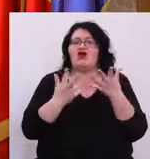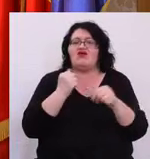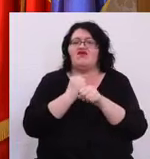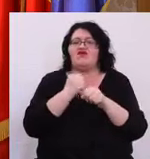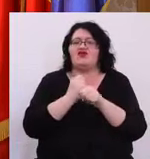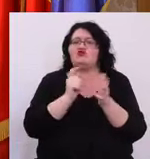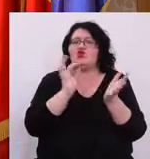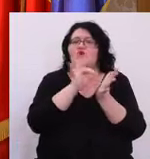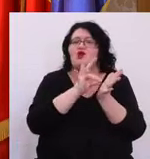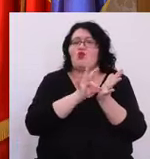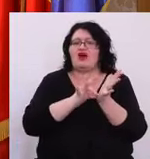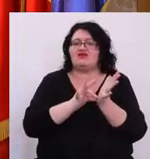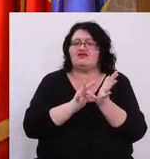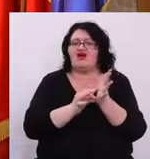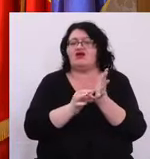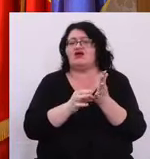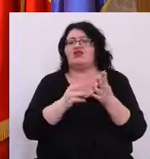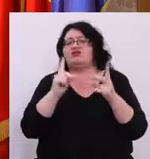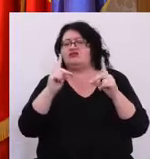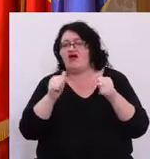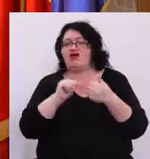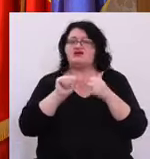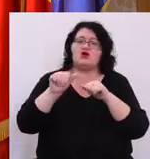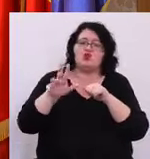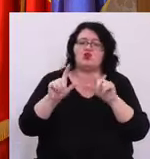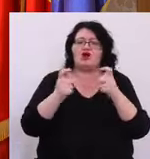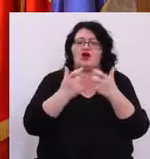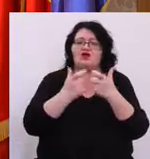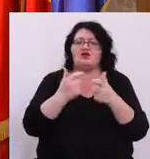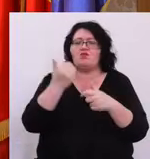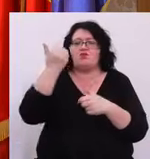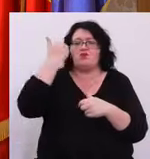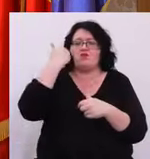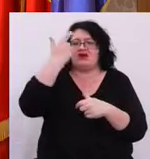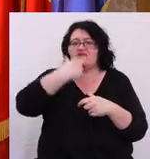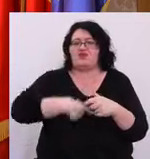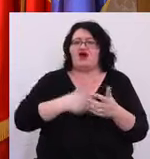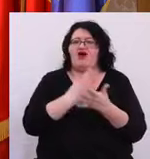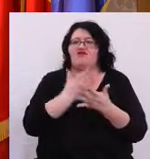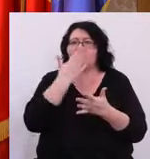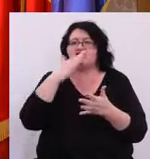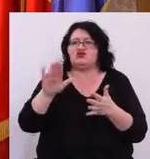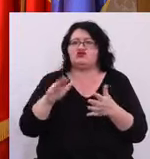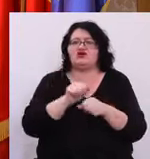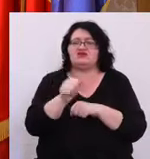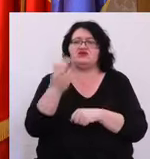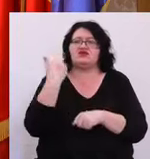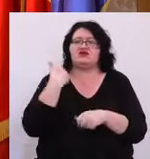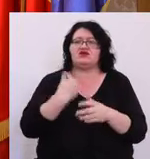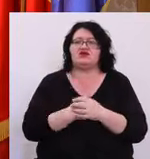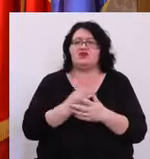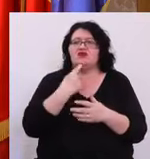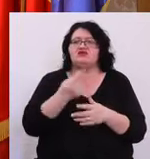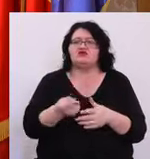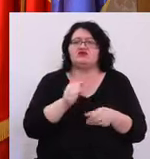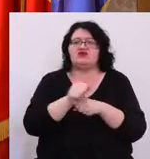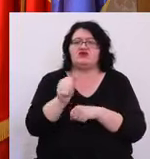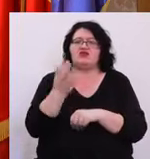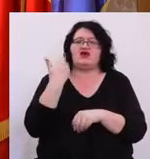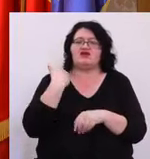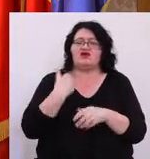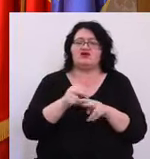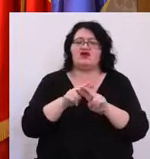va face o recomandare pentru sau împotriva carantinării Poziția mea a fost deja săptămâna trecută Eu am spus săptămâna